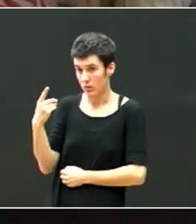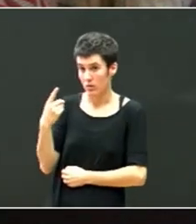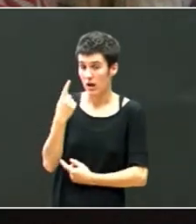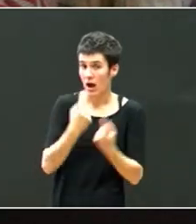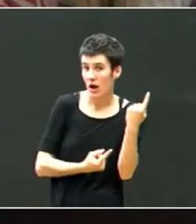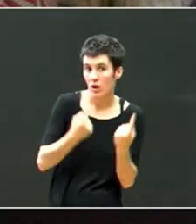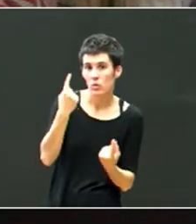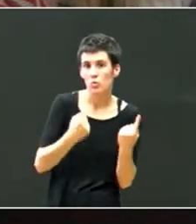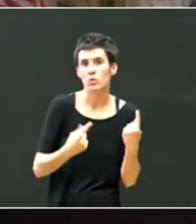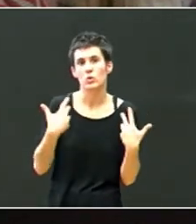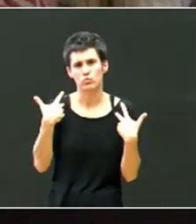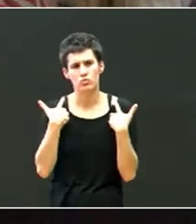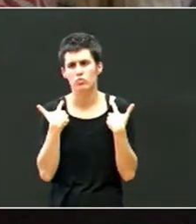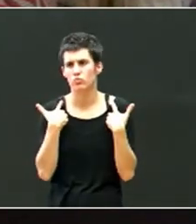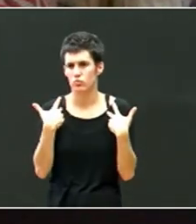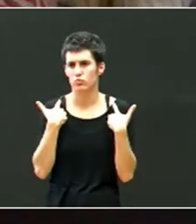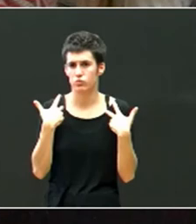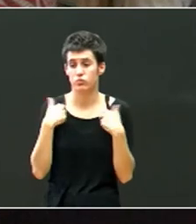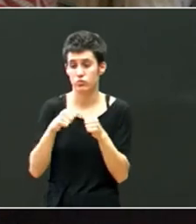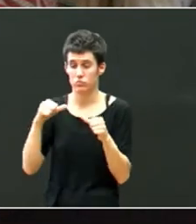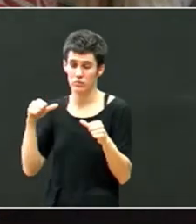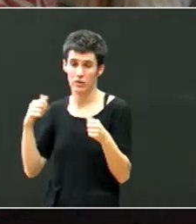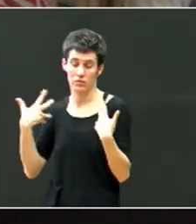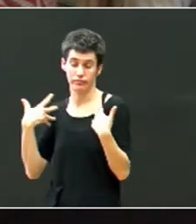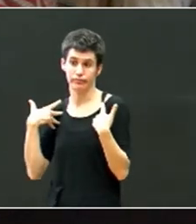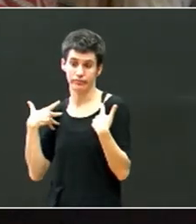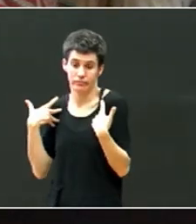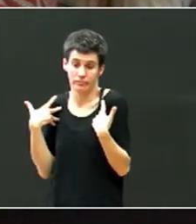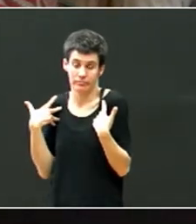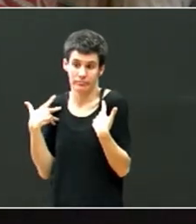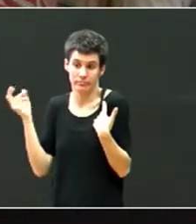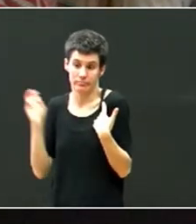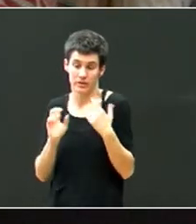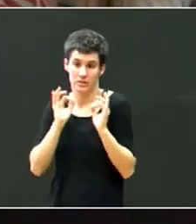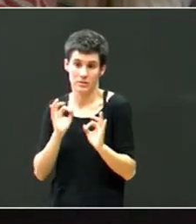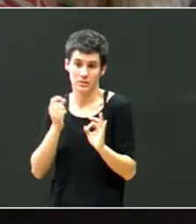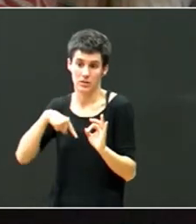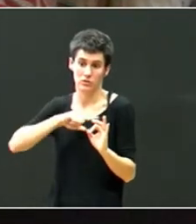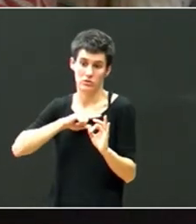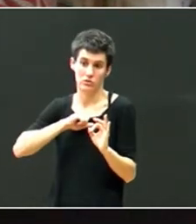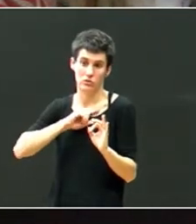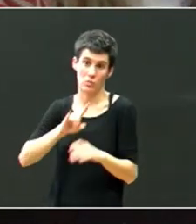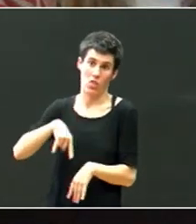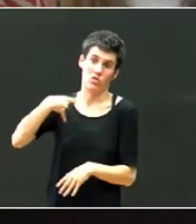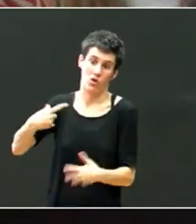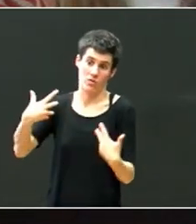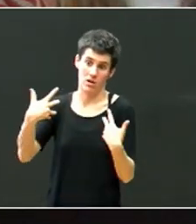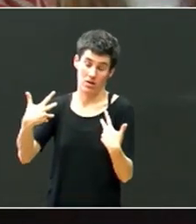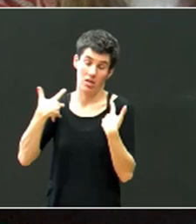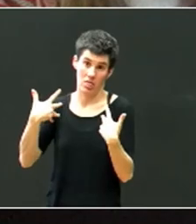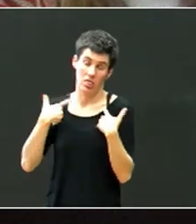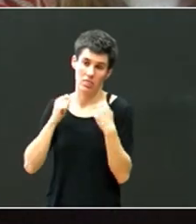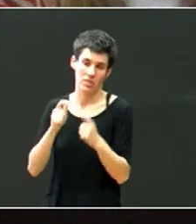batzuk sufrimento handisa, ekartzen badabe, ba, eskolak ezin dugu, beste sufrimento bat, ipintzea gainean, ezta? Ose, hori,